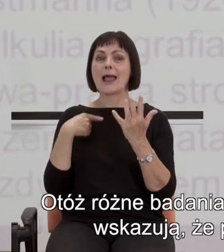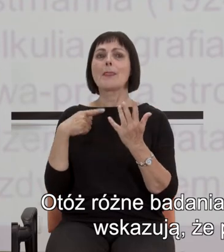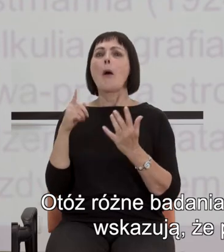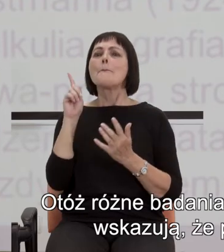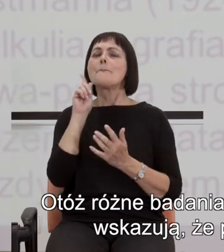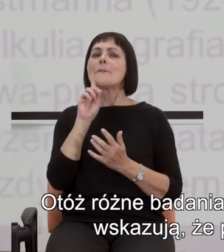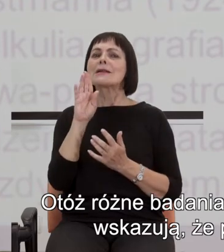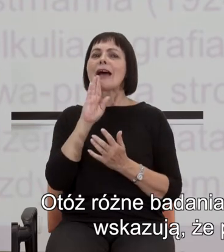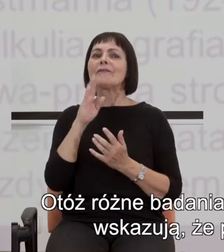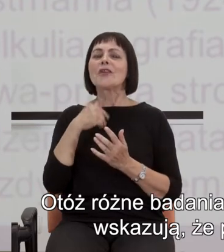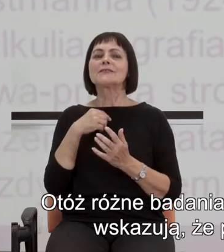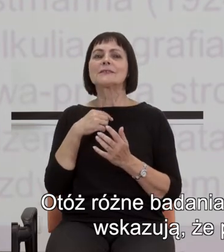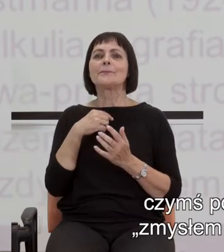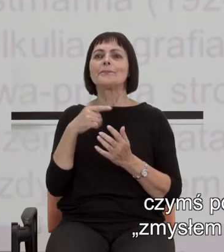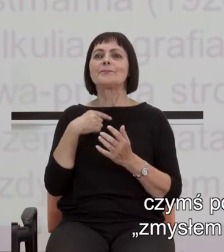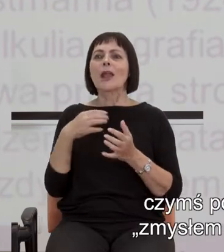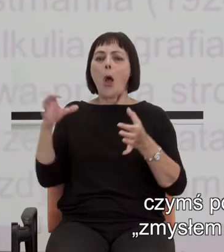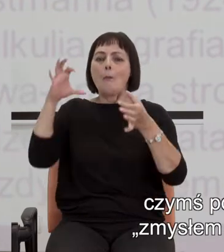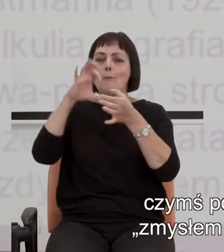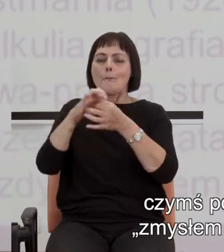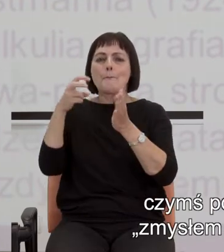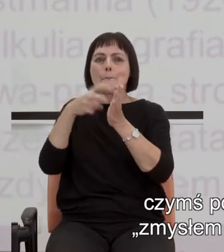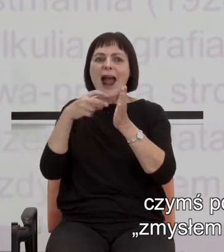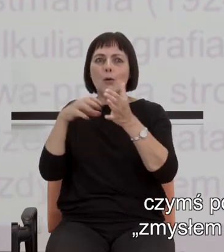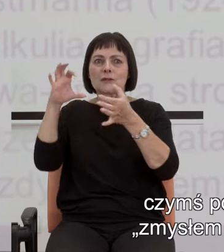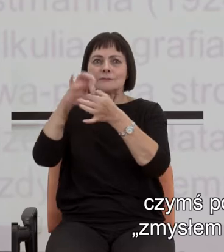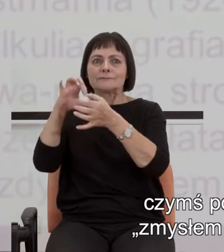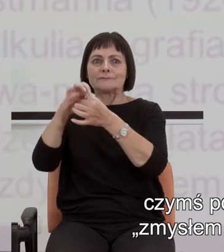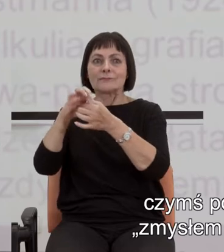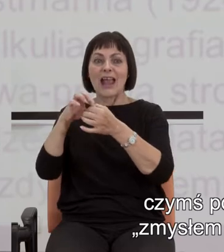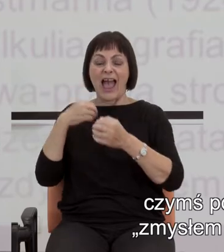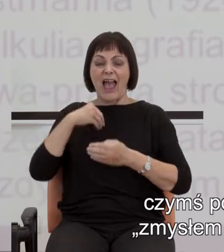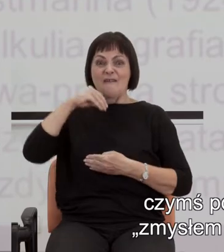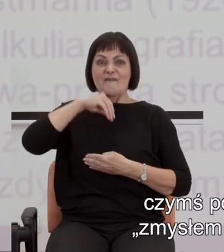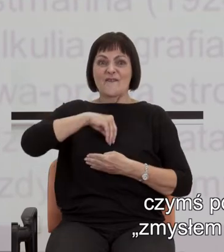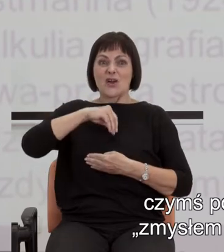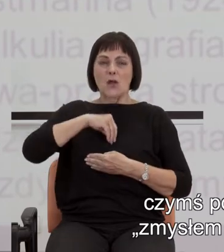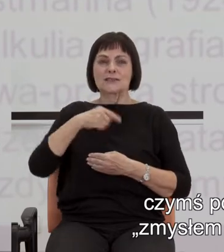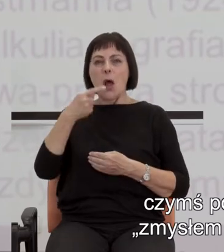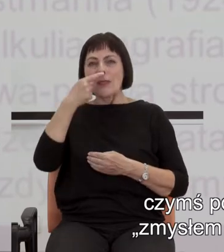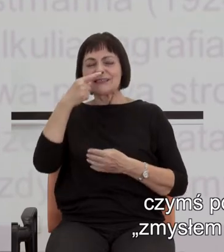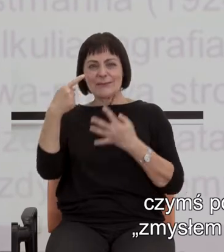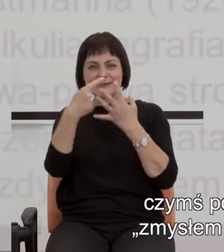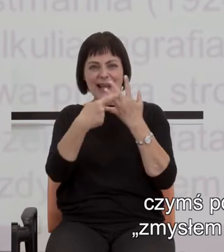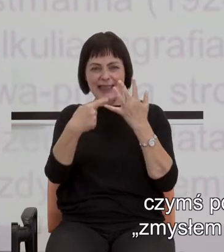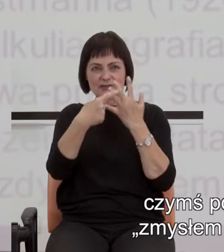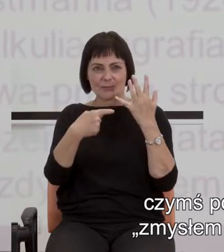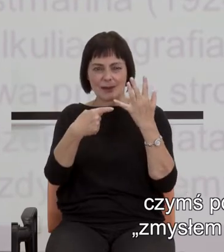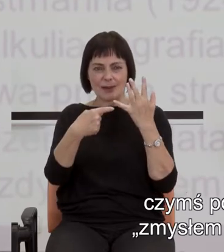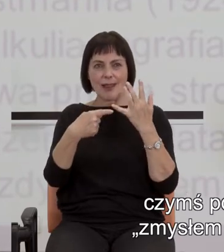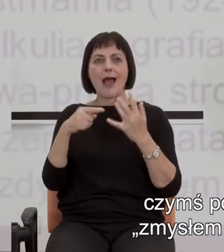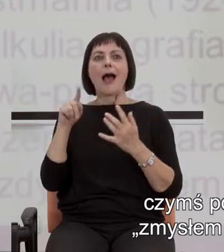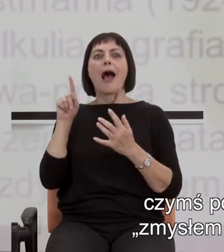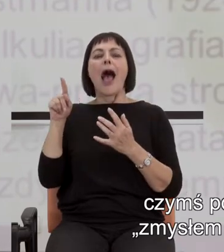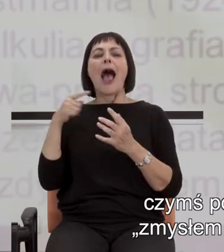brakującym ogniwem, czymś pomiędzy tym wrodzonym zmysłem liczby, zmysłem numerycznym,